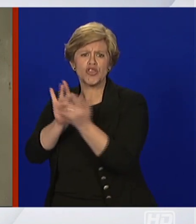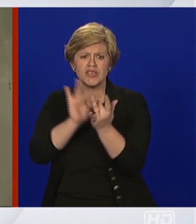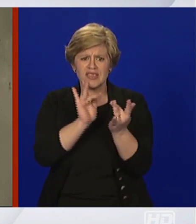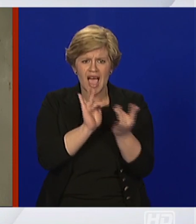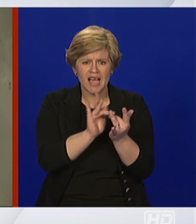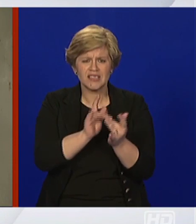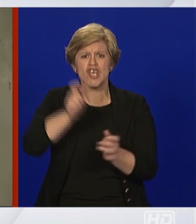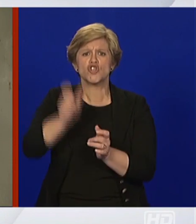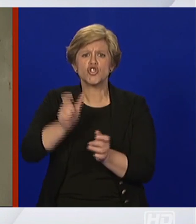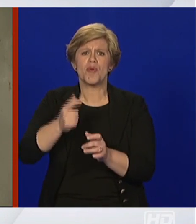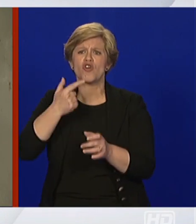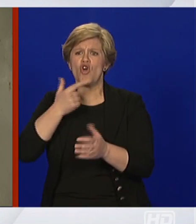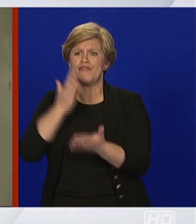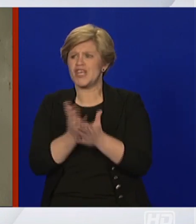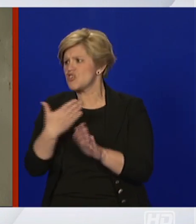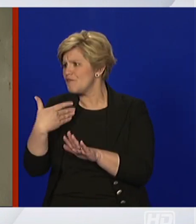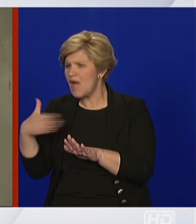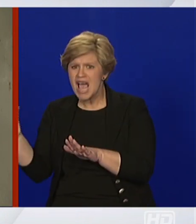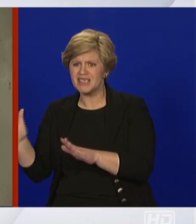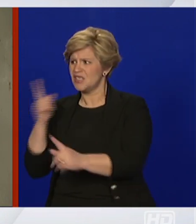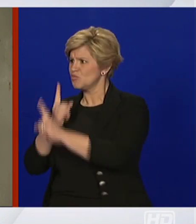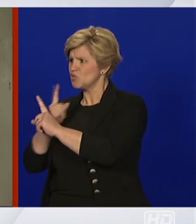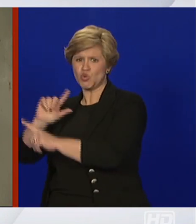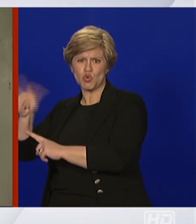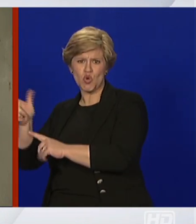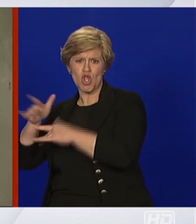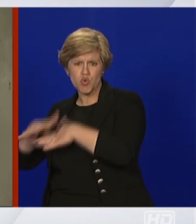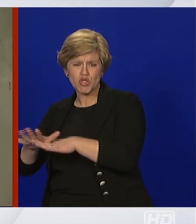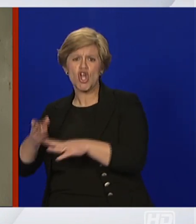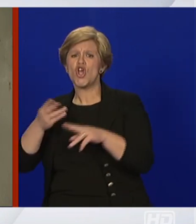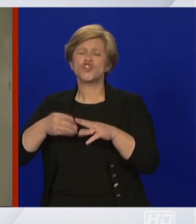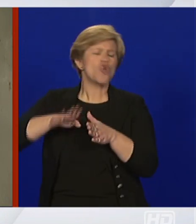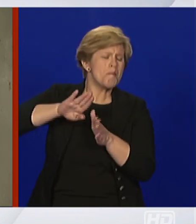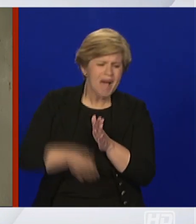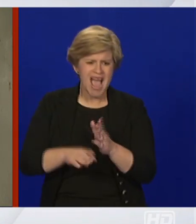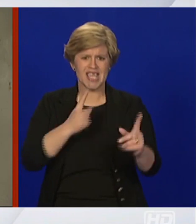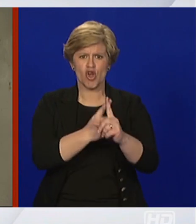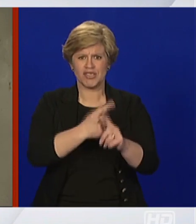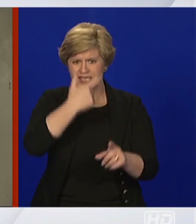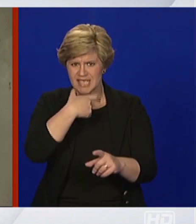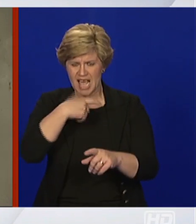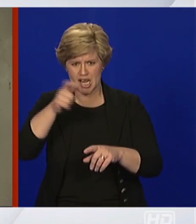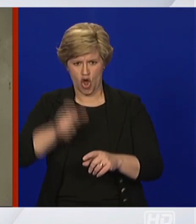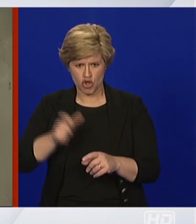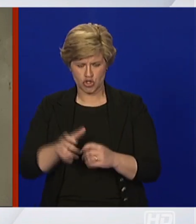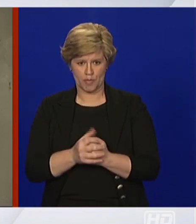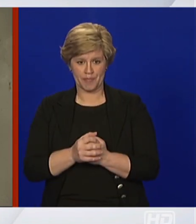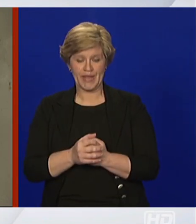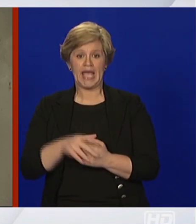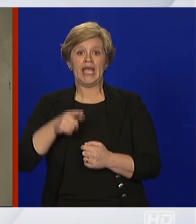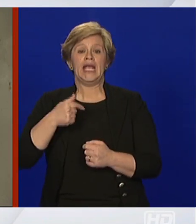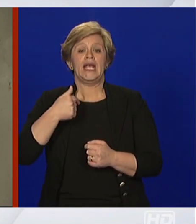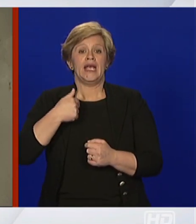vani u doticaju sa drugim ljudima. Ja bih vam, s obzirom da za to vlada veliki interes, ja bih vam